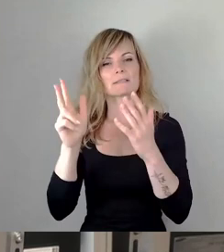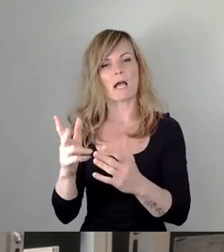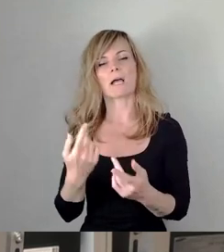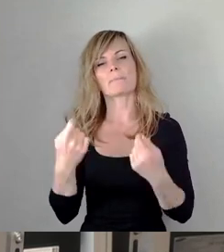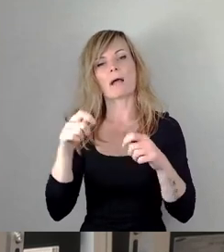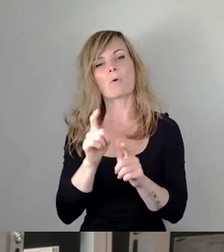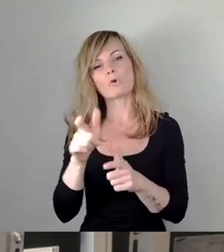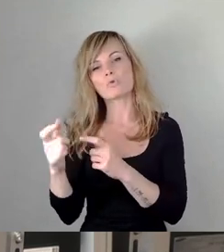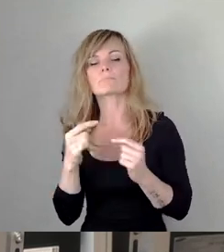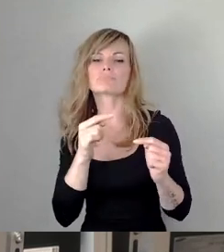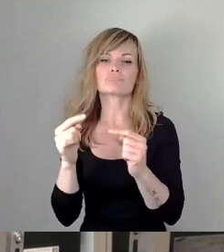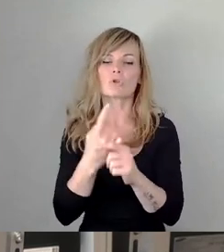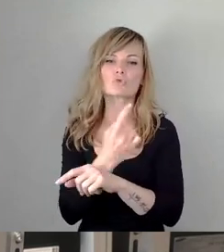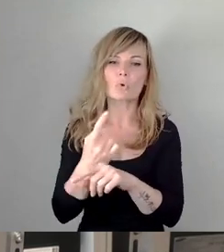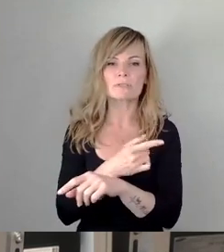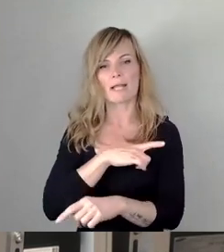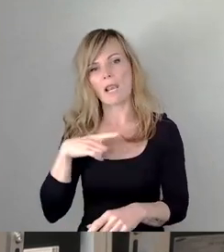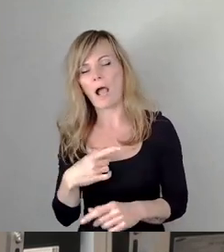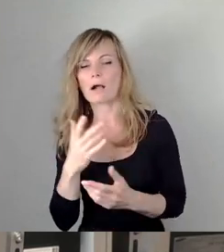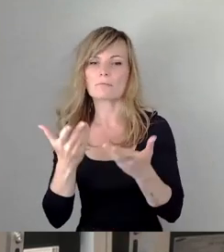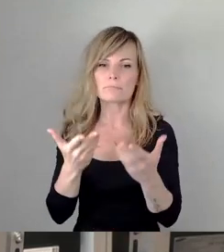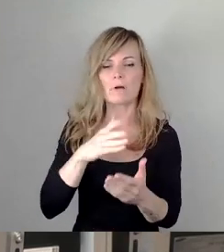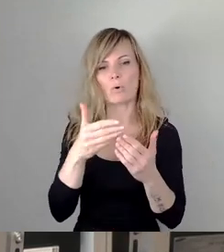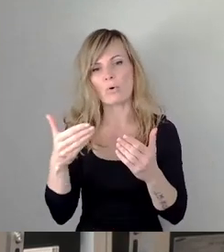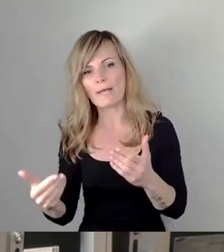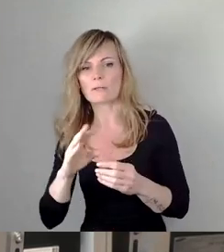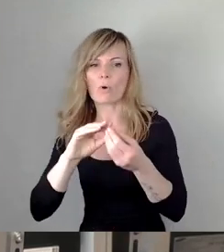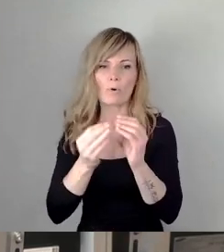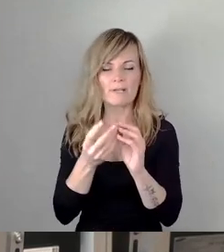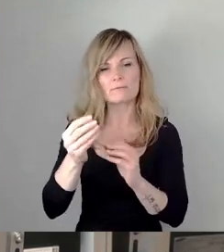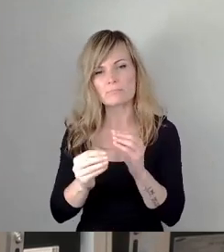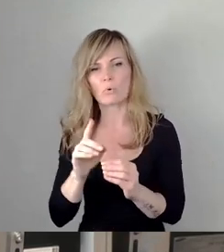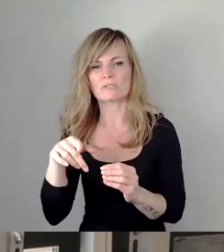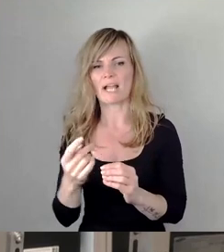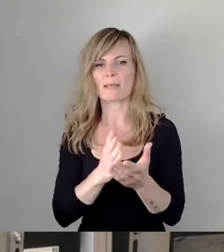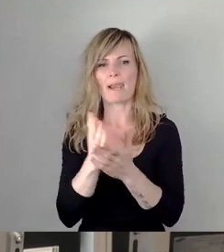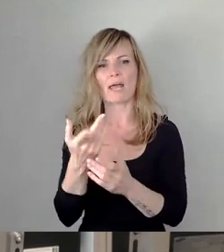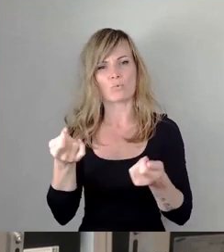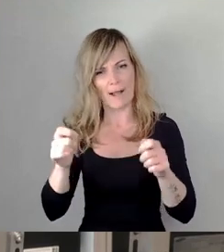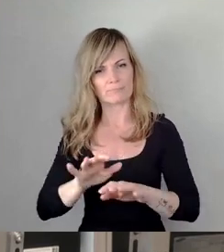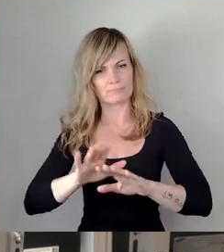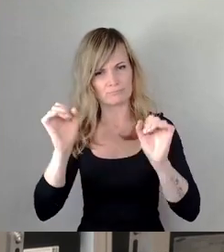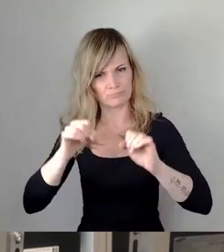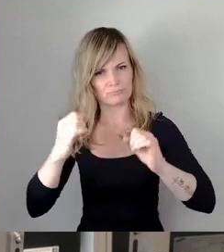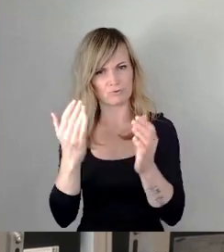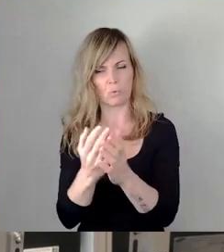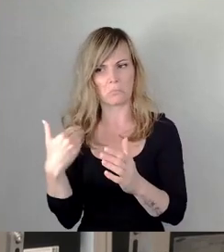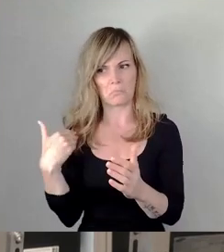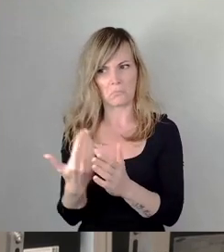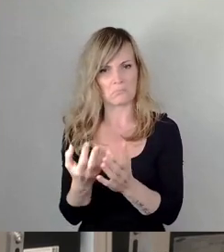abgewogen, Kompromisse getroffen und letztendlich eine Planung verabschiedet. Passiert ist seither nichts. 2023